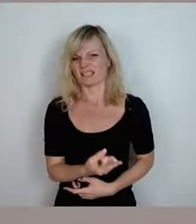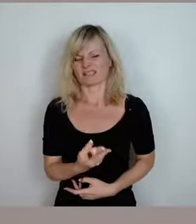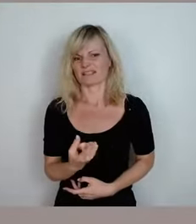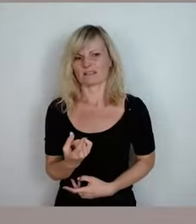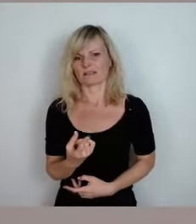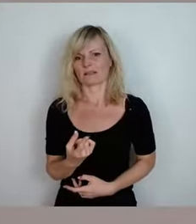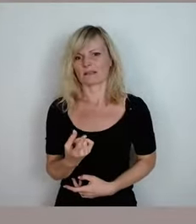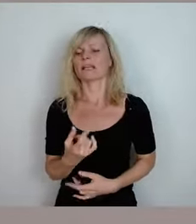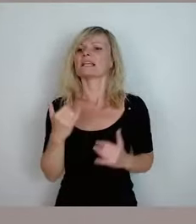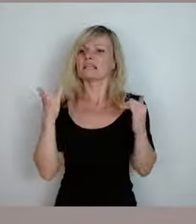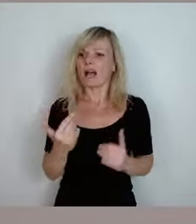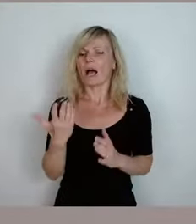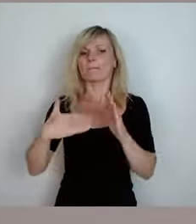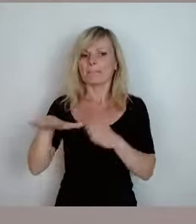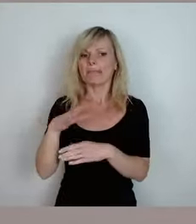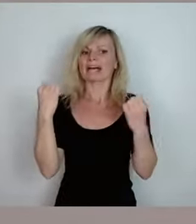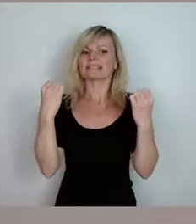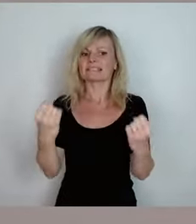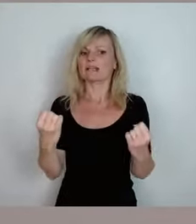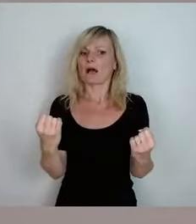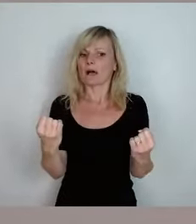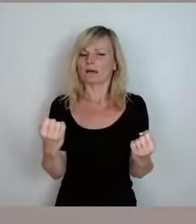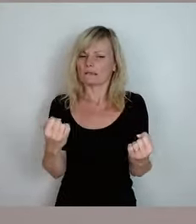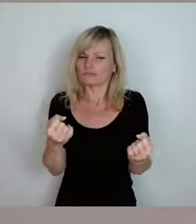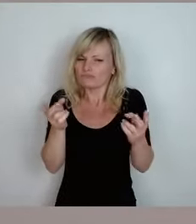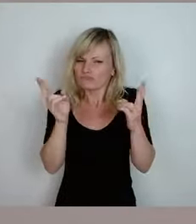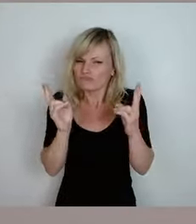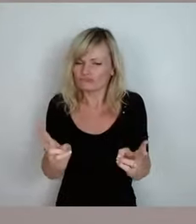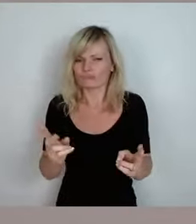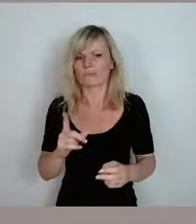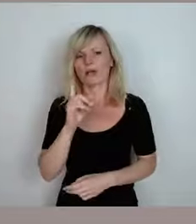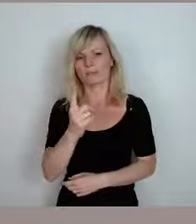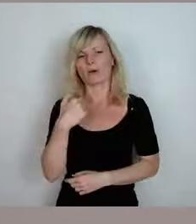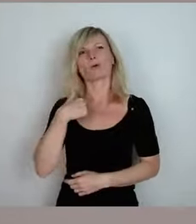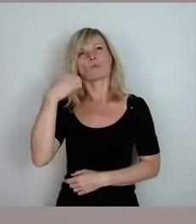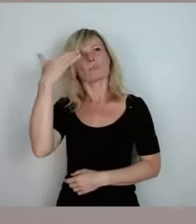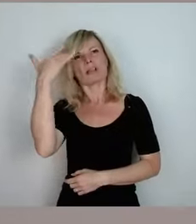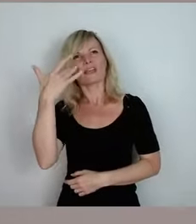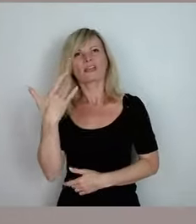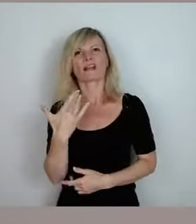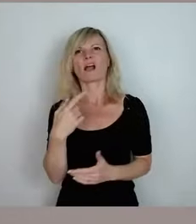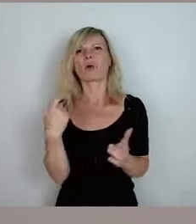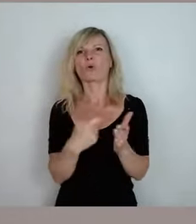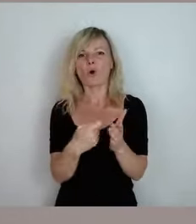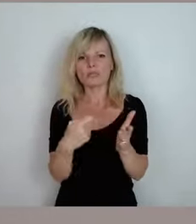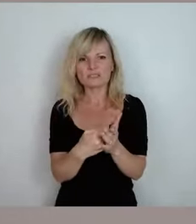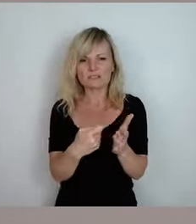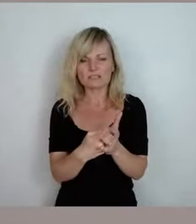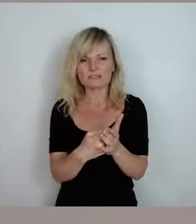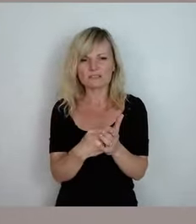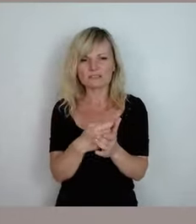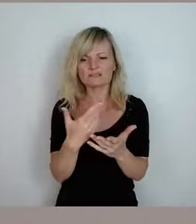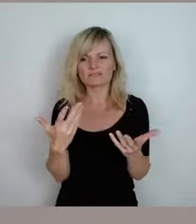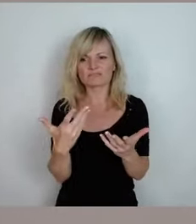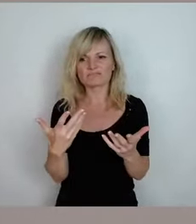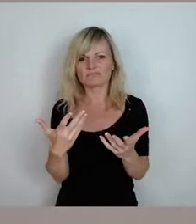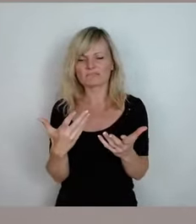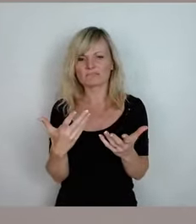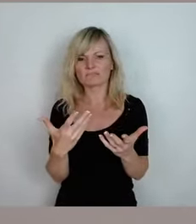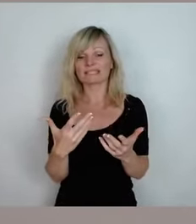Sicherheit, was auch auf jeden Fall richtig ist. Man muss sich nur überlegen, was sind die Kosten damit. Das A und O,